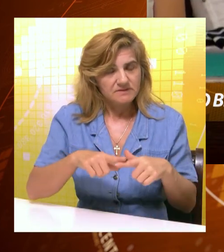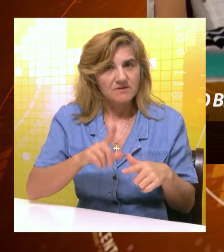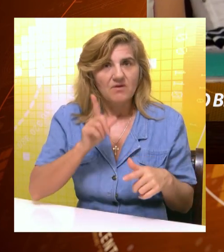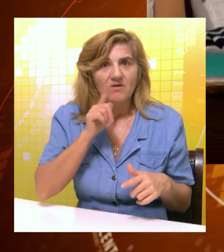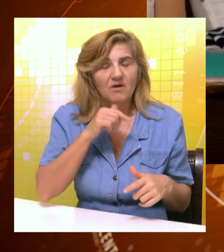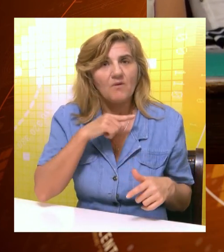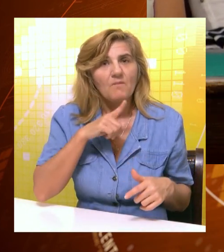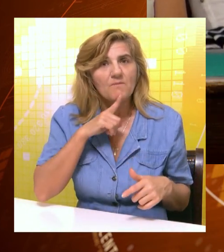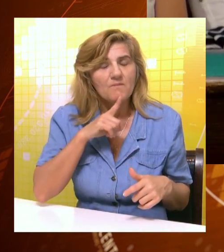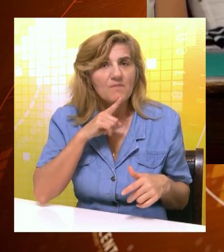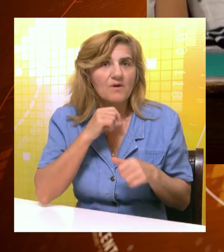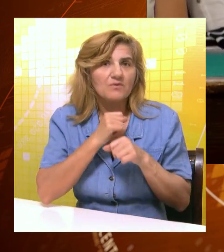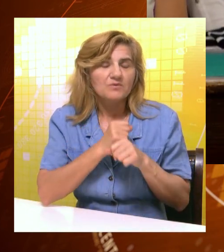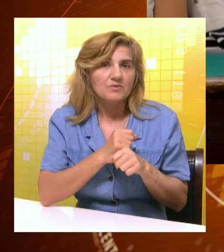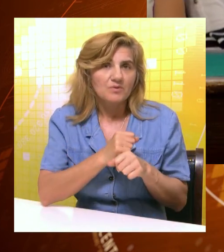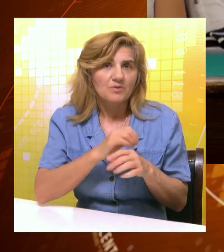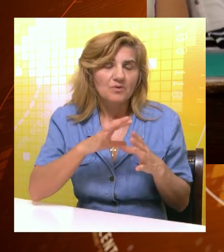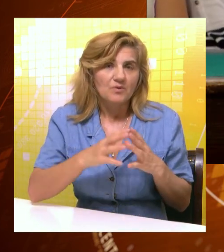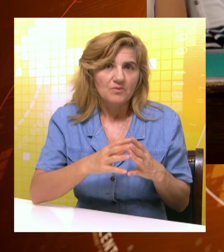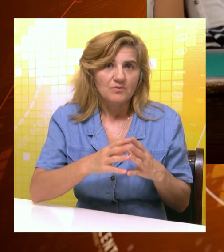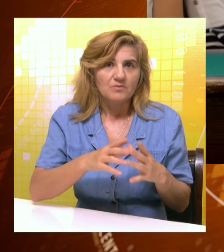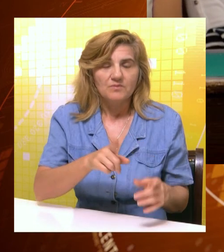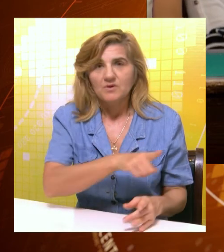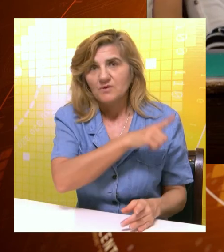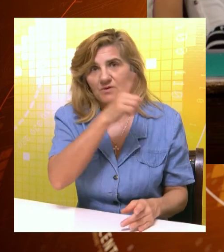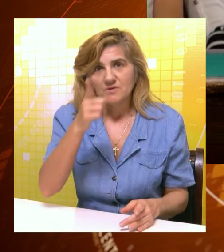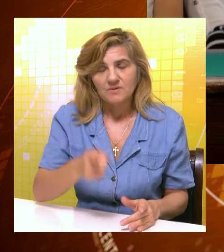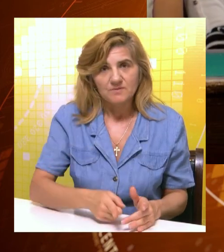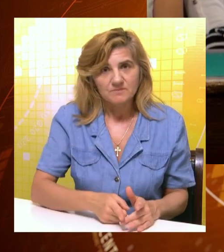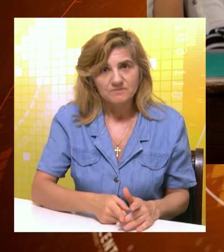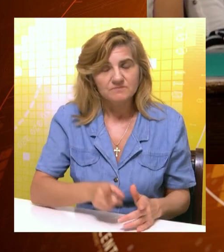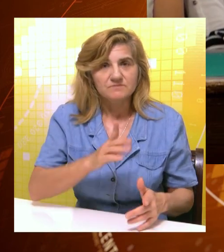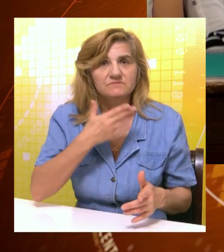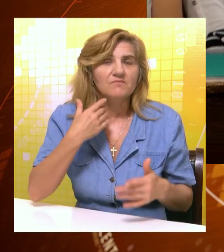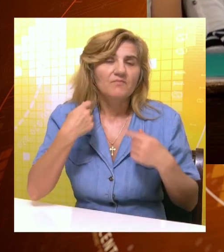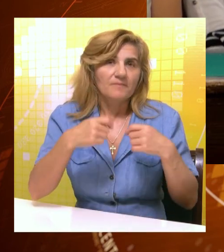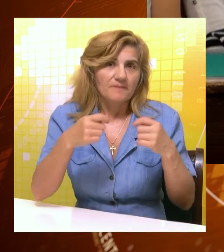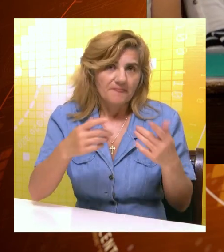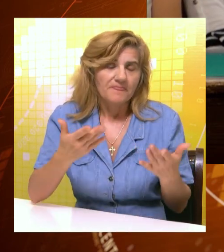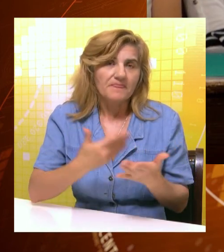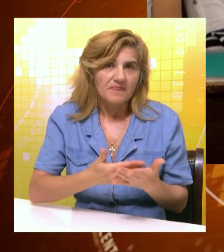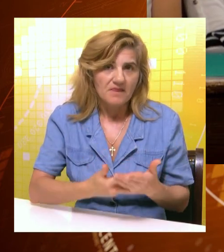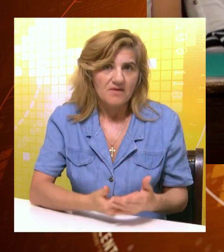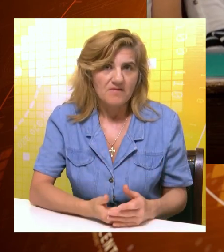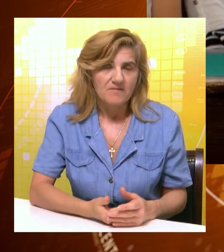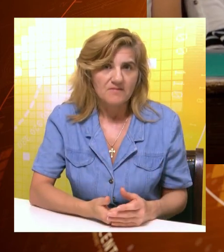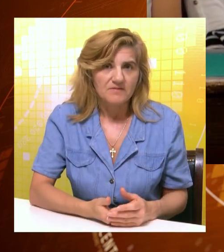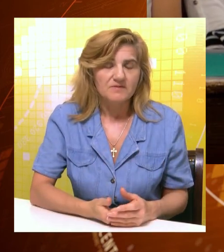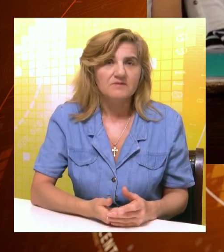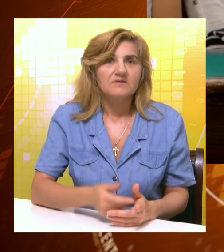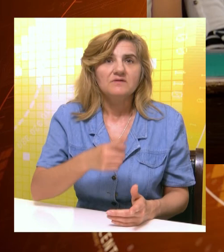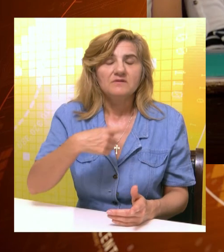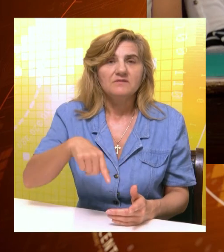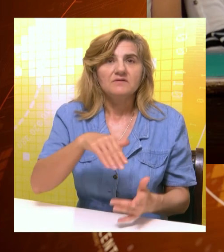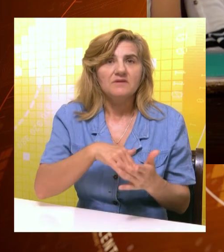jevreji, jako malobrojni, činuju su od druge polovine XIX. veka do tragičnih zbivanja 1944. i 1945. godine